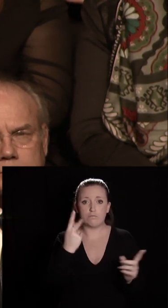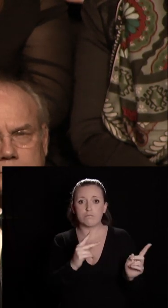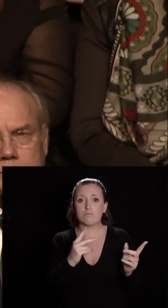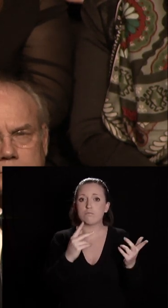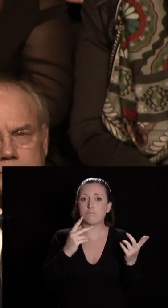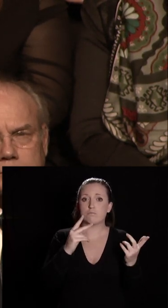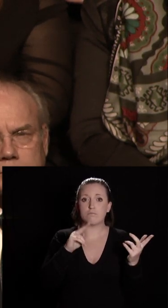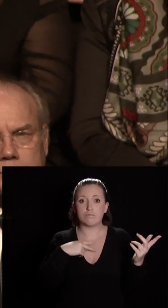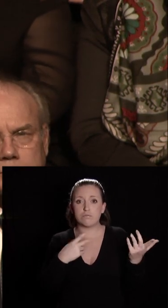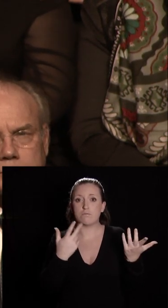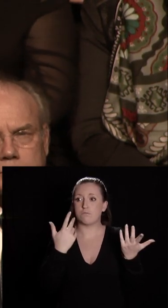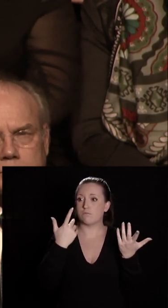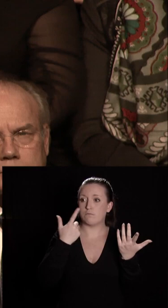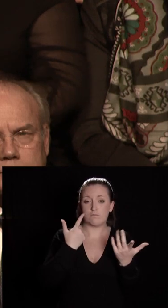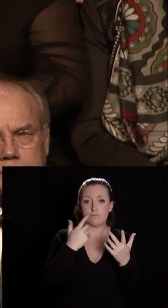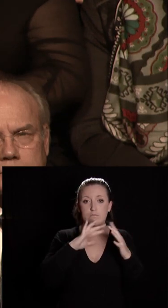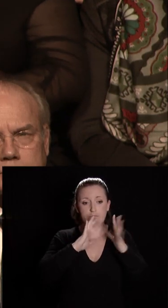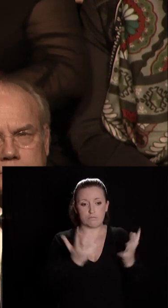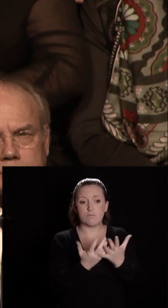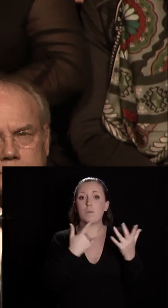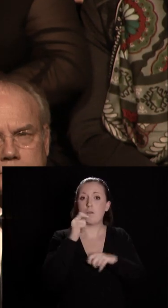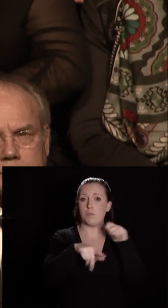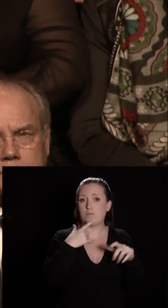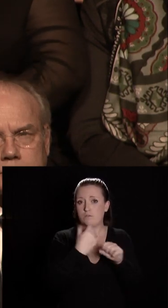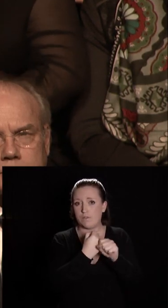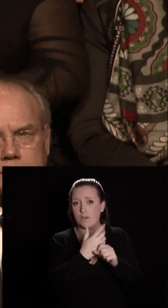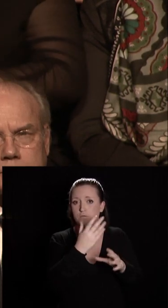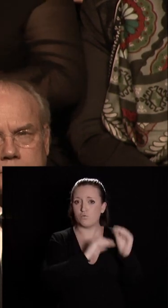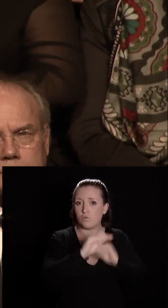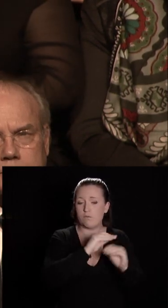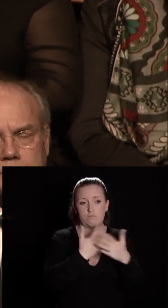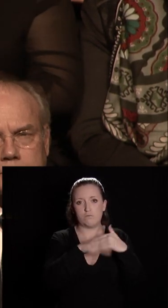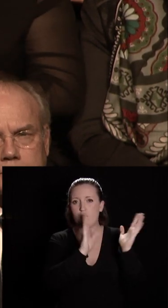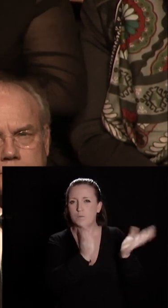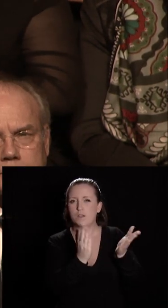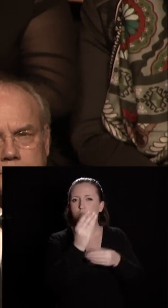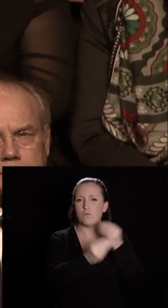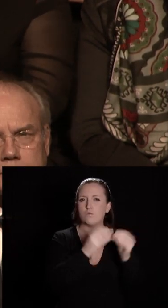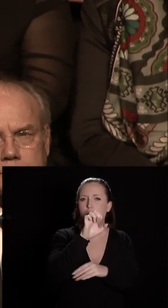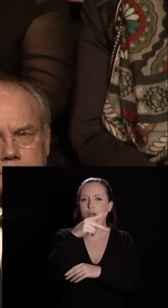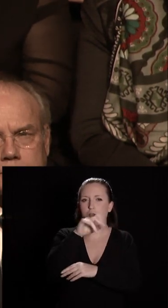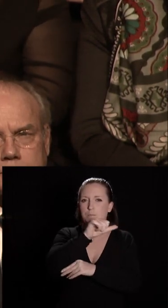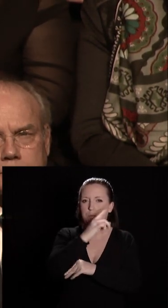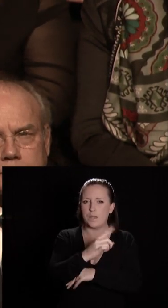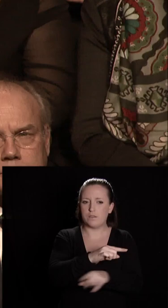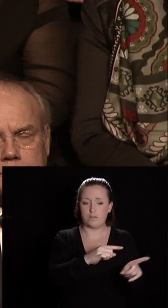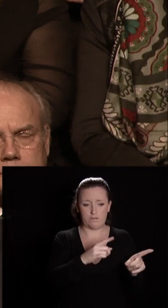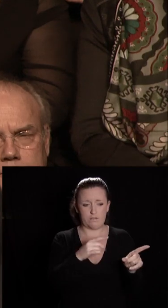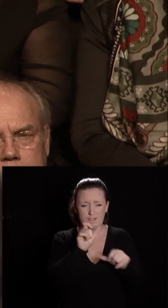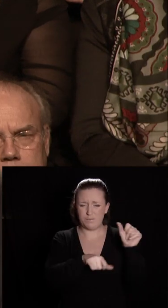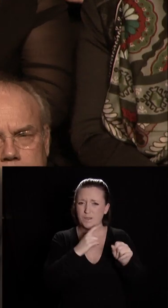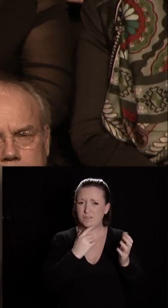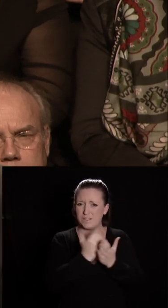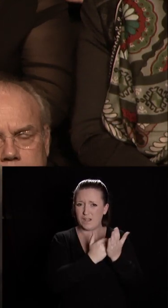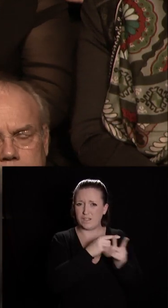'ils effectuent. Le personnel de santé, de soins, dans les hôpitaux, dans les EHPAD, est un personnel dont